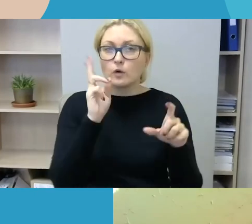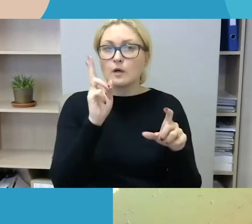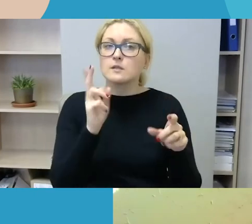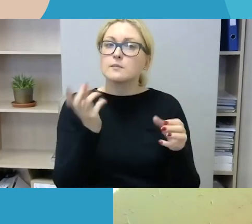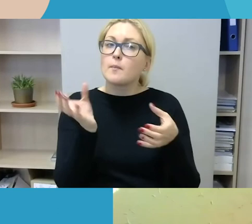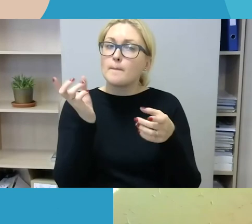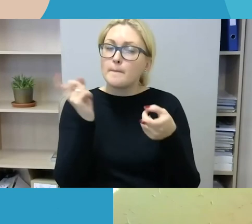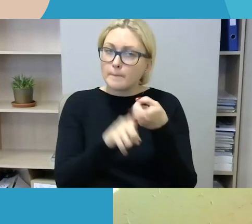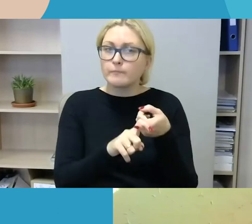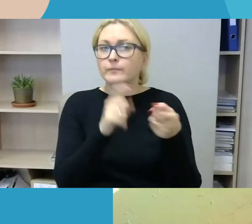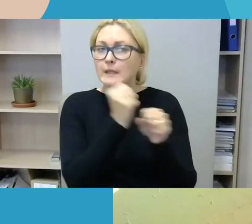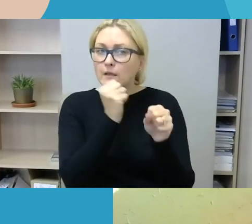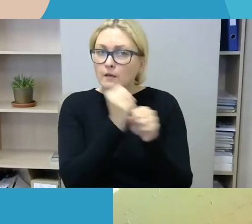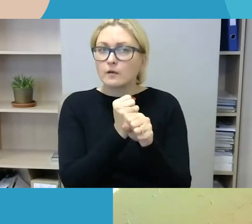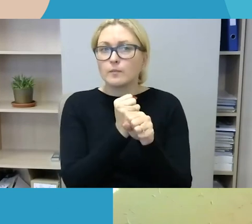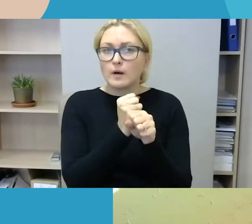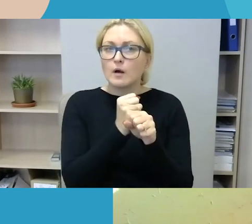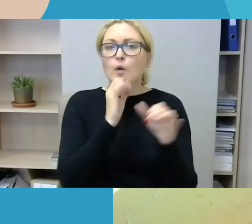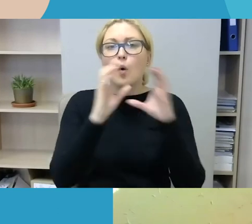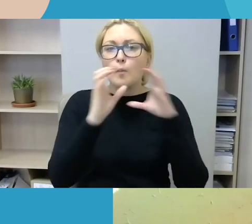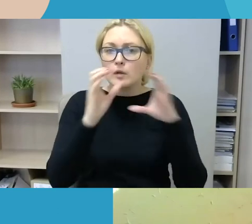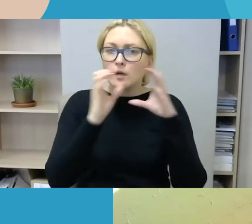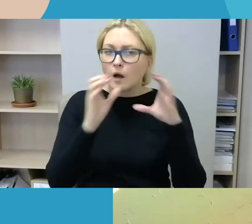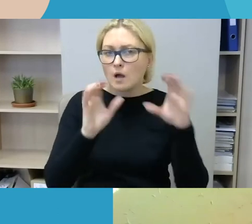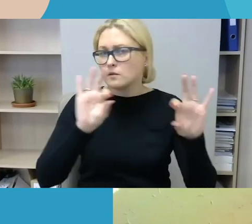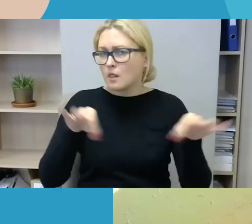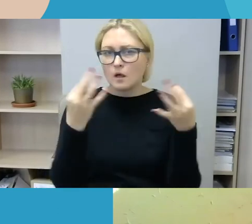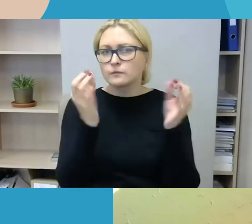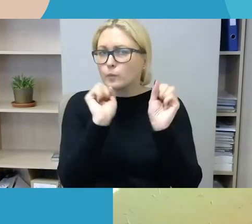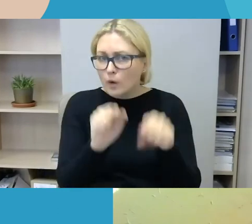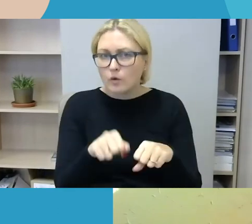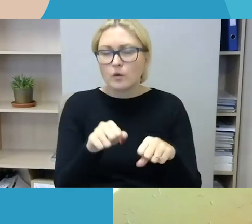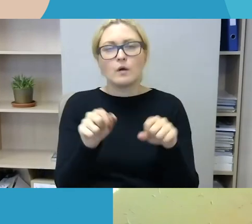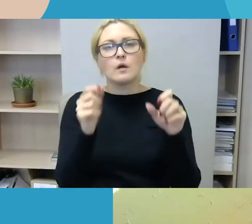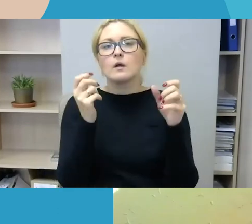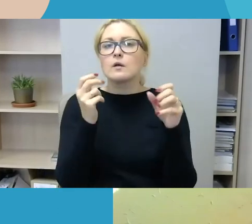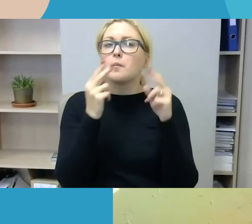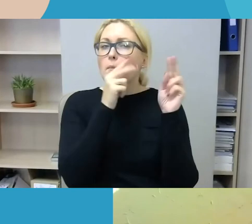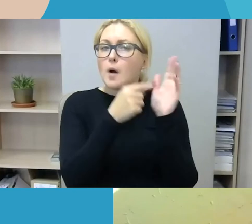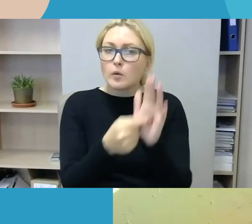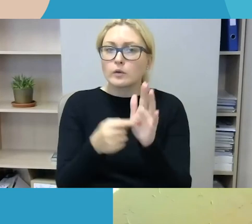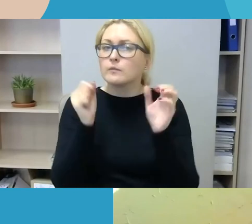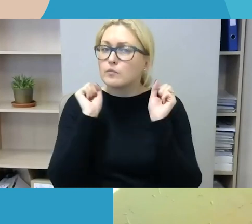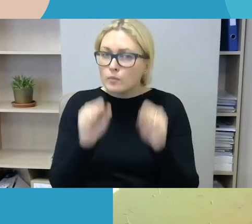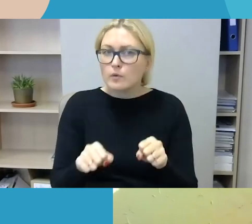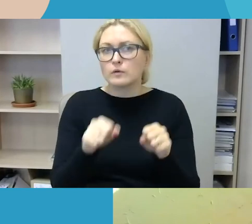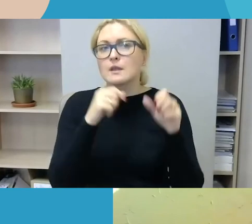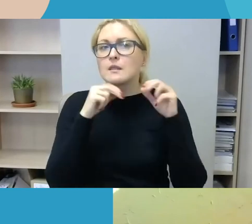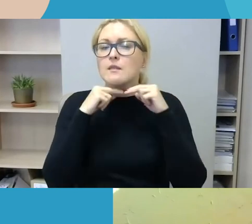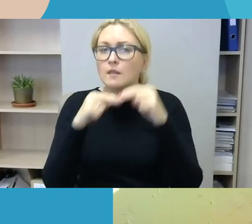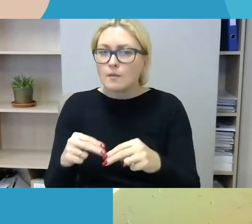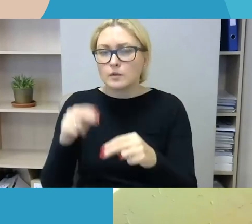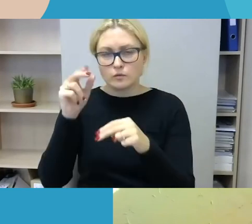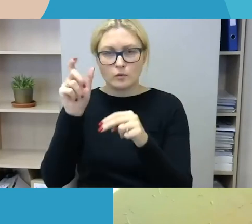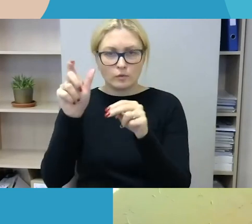turi didesnės komunikacijos galimybės. Ir parodyti, kad iš tikrųjų reikia mūsų dėmesio, kad tai yra svarbu ir tam